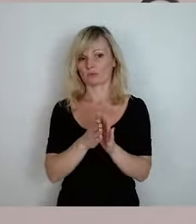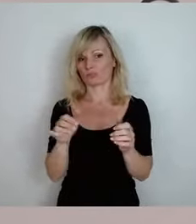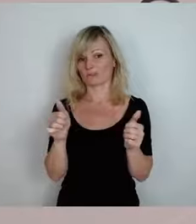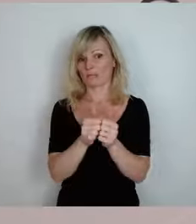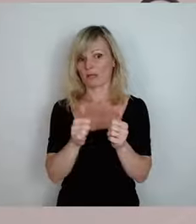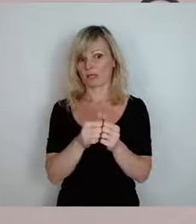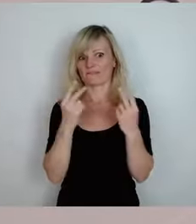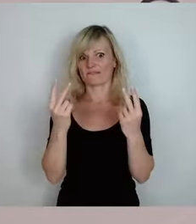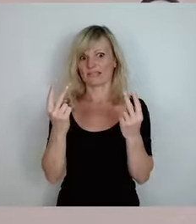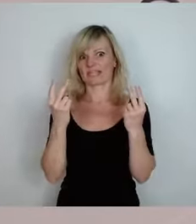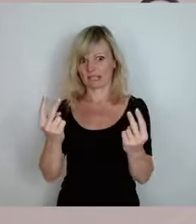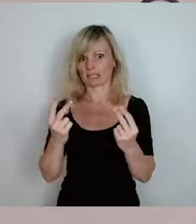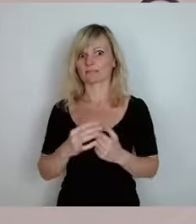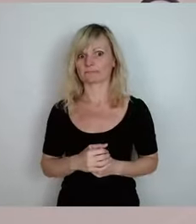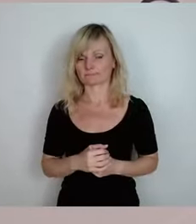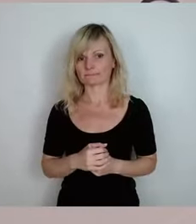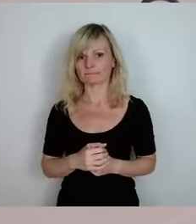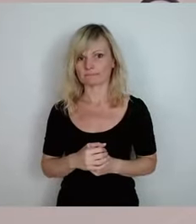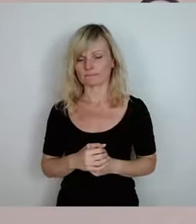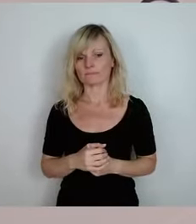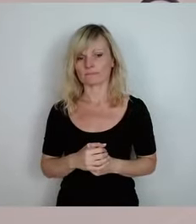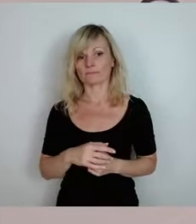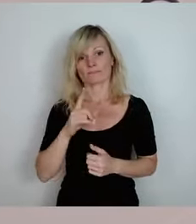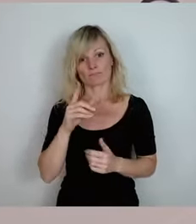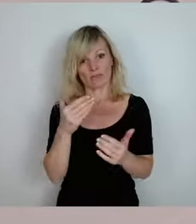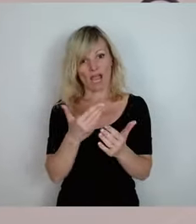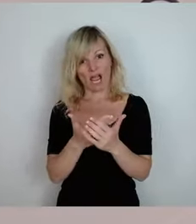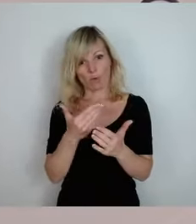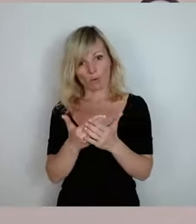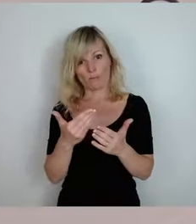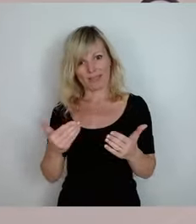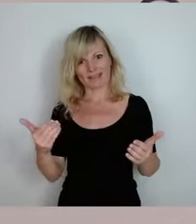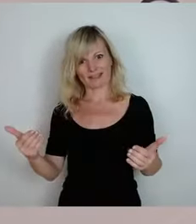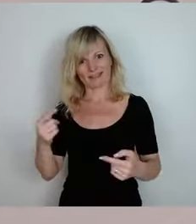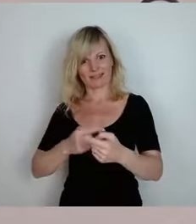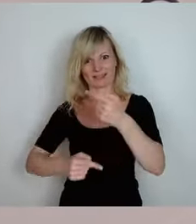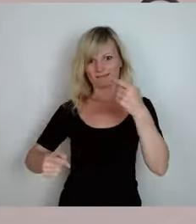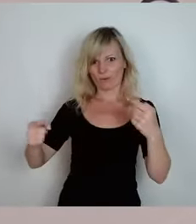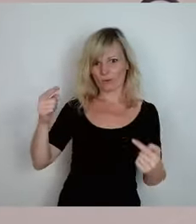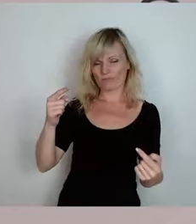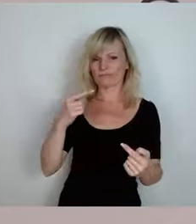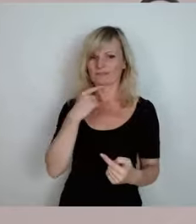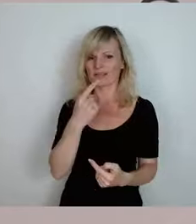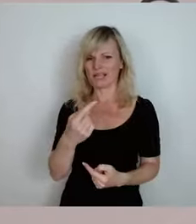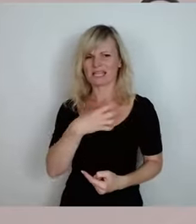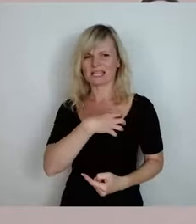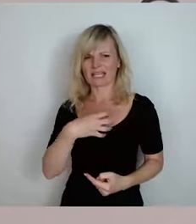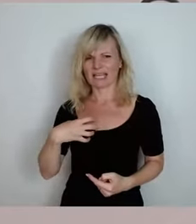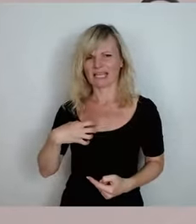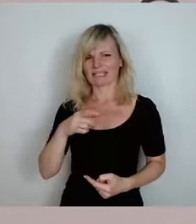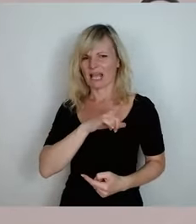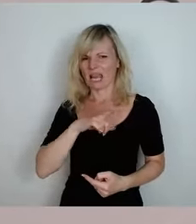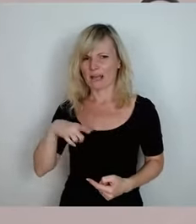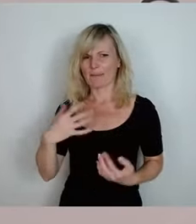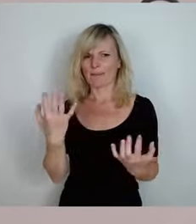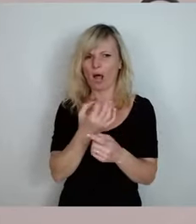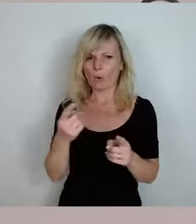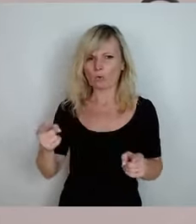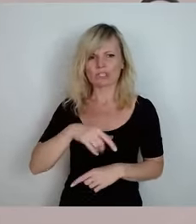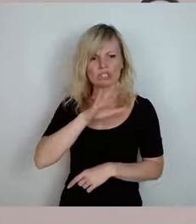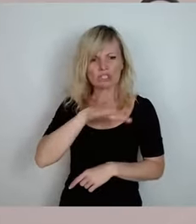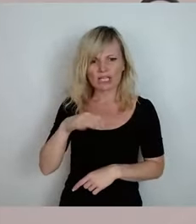spiegelverkehrten Argument. Also unter dem Motto in Dresden und Leipzig braucht man das nicht, da laufen die Kinder bis zur nächsten